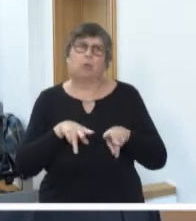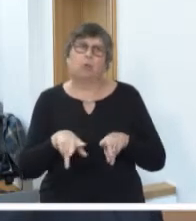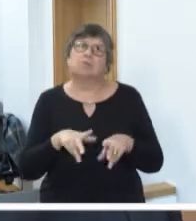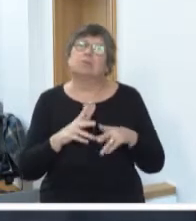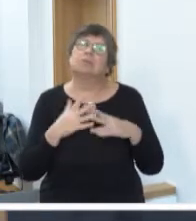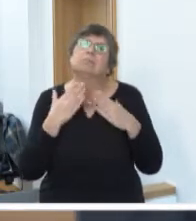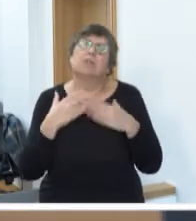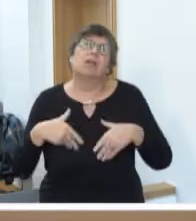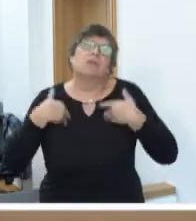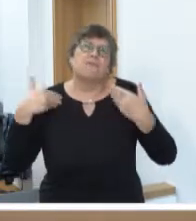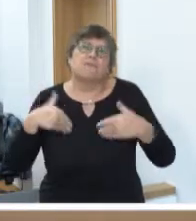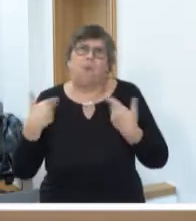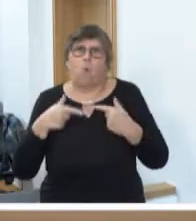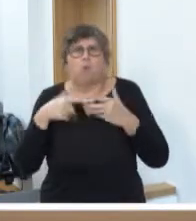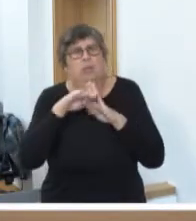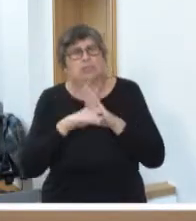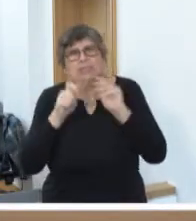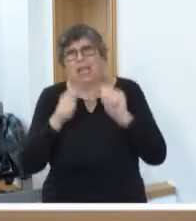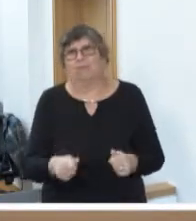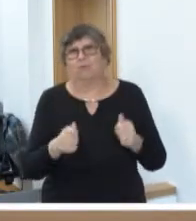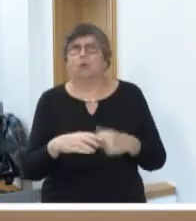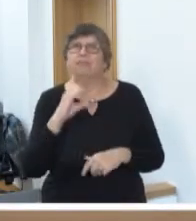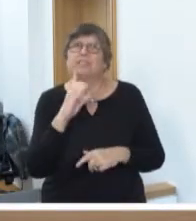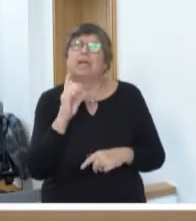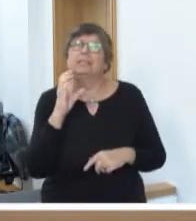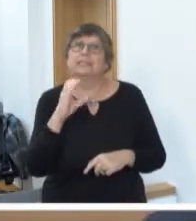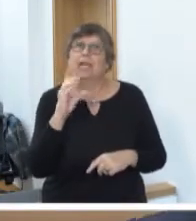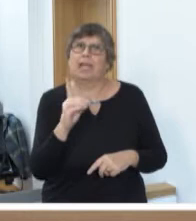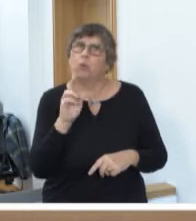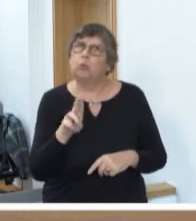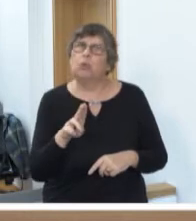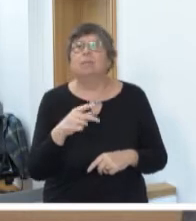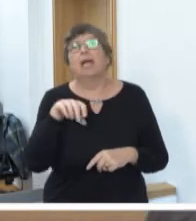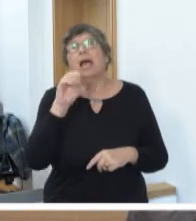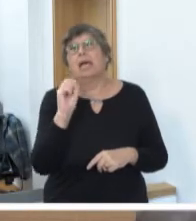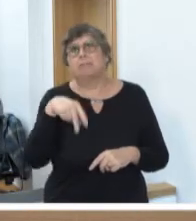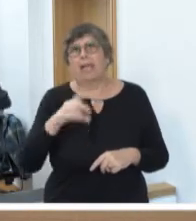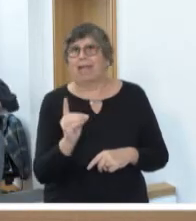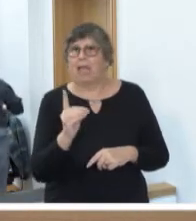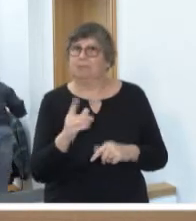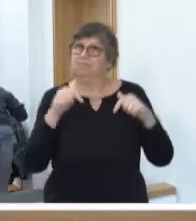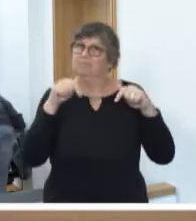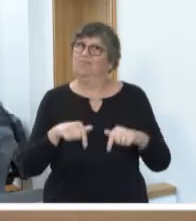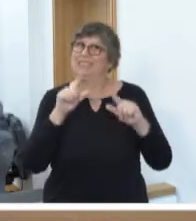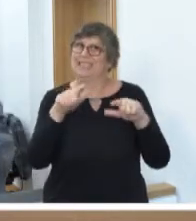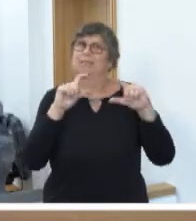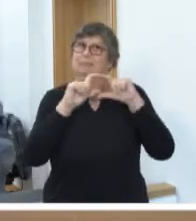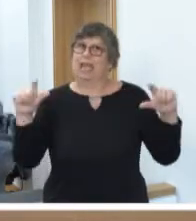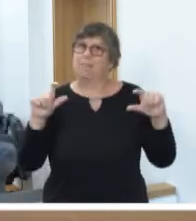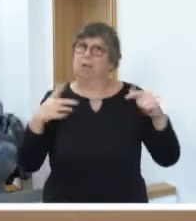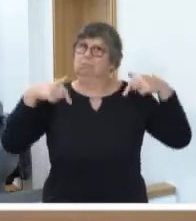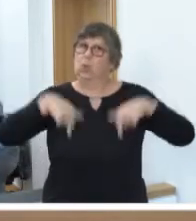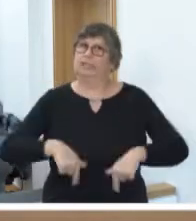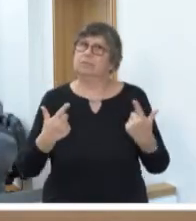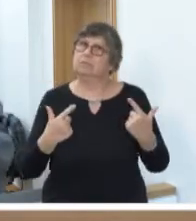die Vorlage des Gesetzentwurfs der CDU und SPD-Fraktion am heutigen Tag zu diesem Thema. Ich will mal beginnen